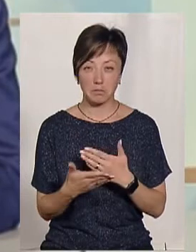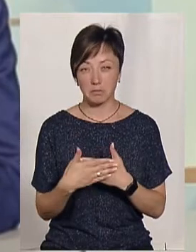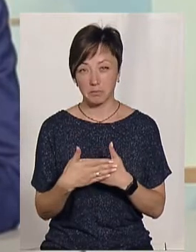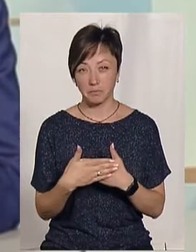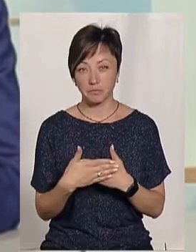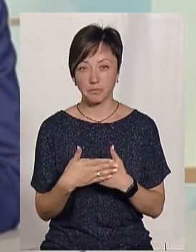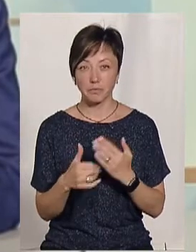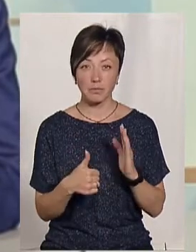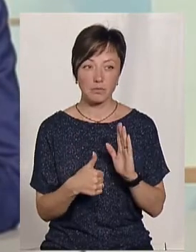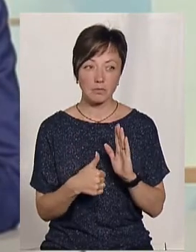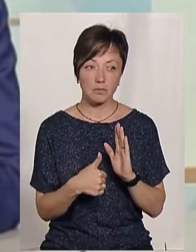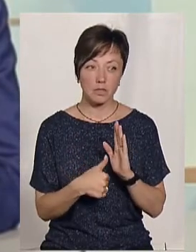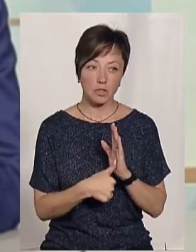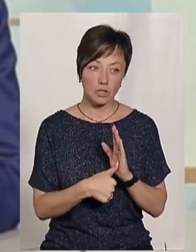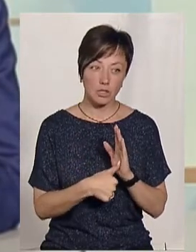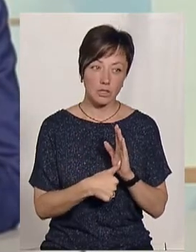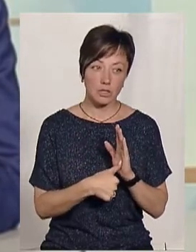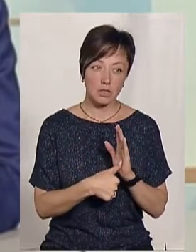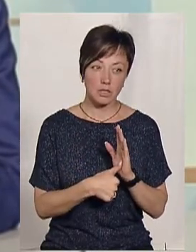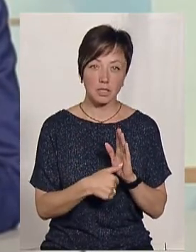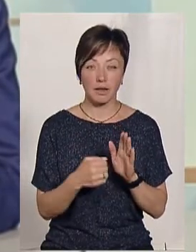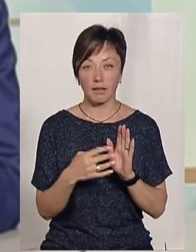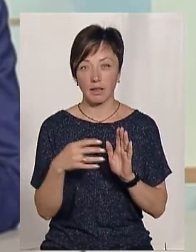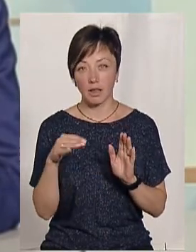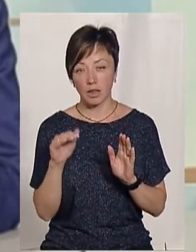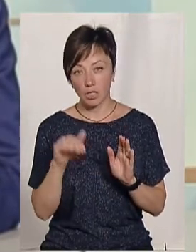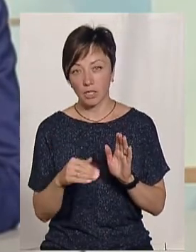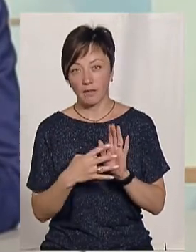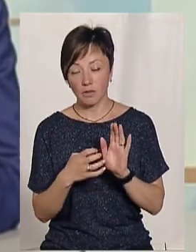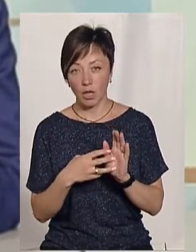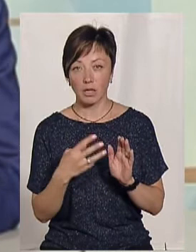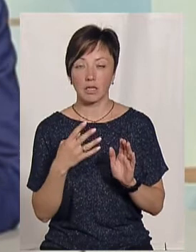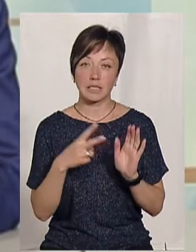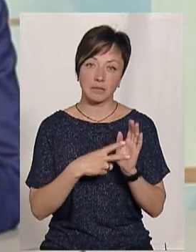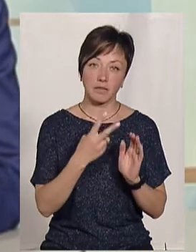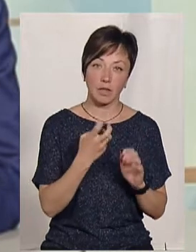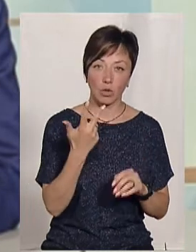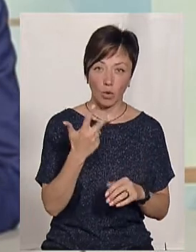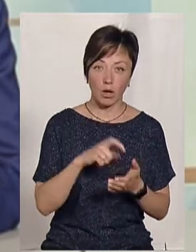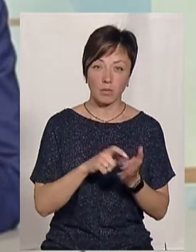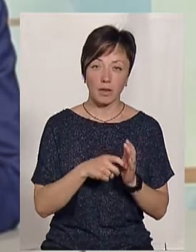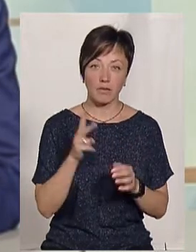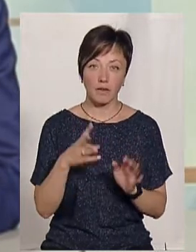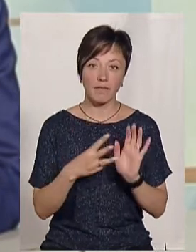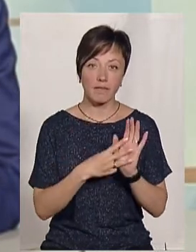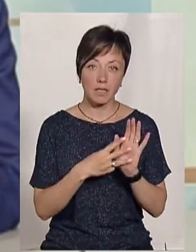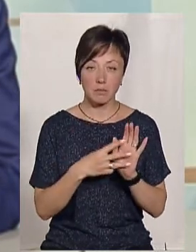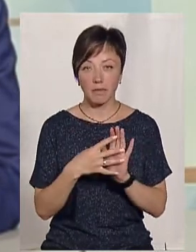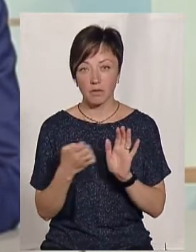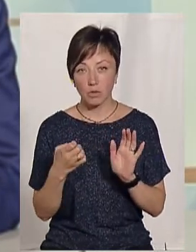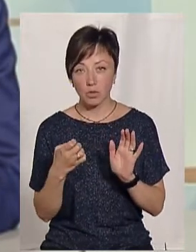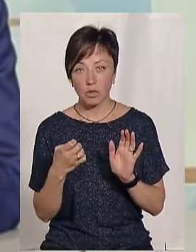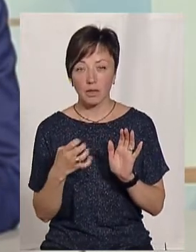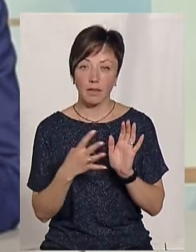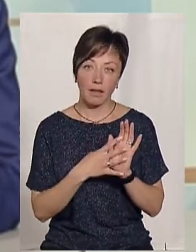десь 6907 200, а трьохкімнатна квартира – 8900,